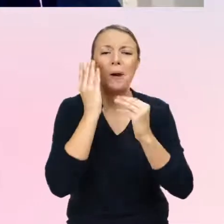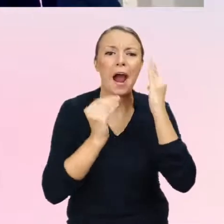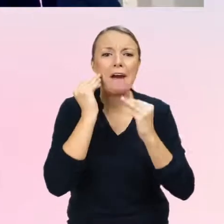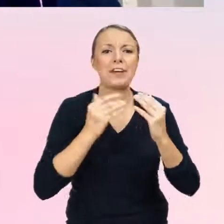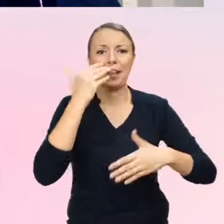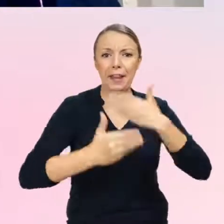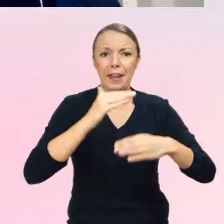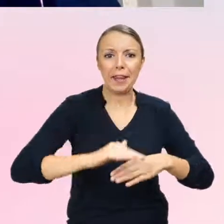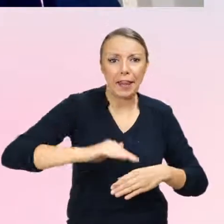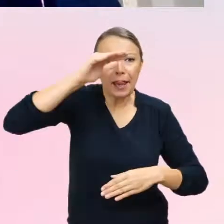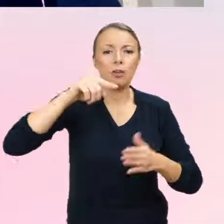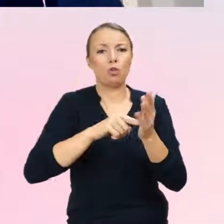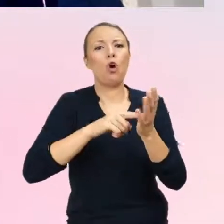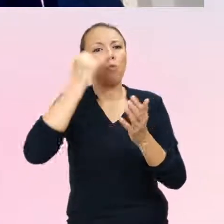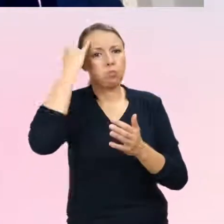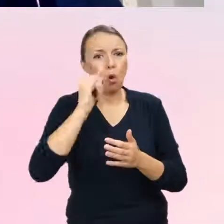trajektorii i dalszego rozwoju.